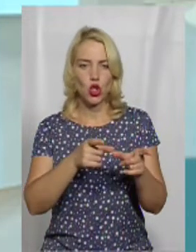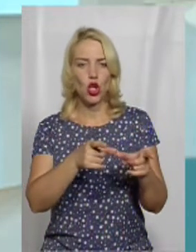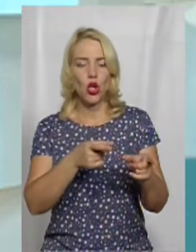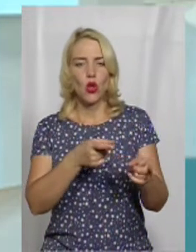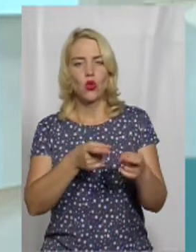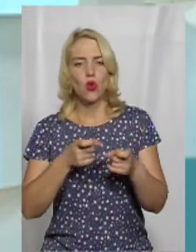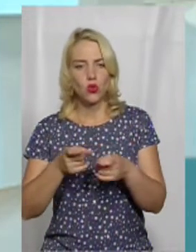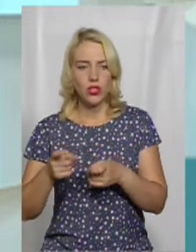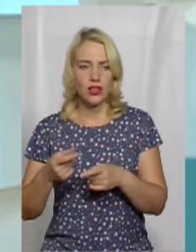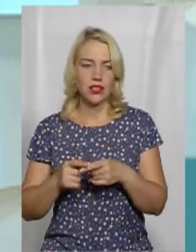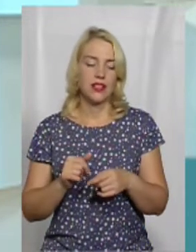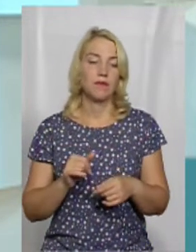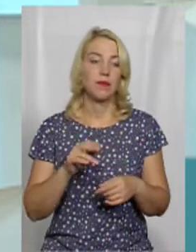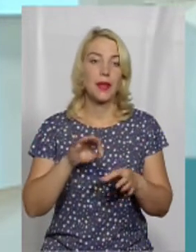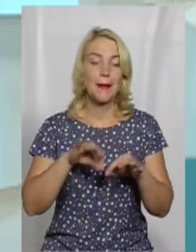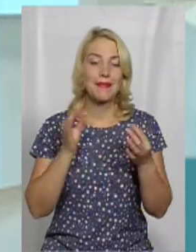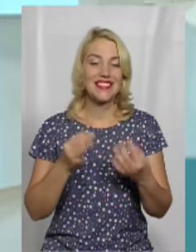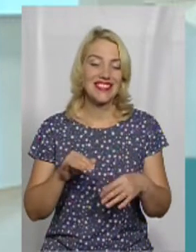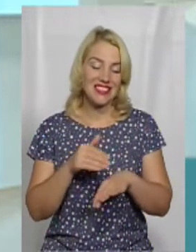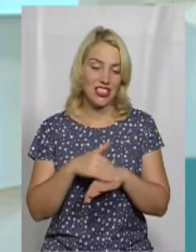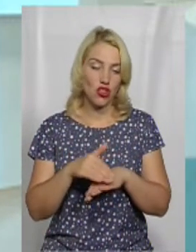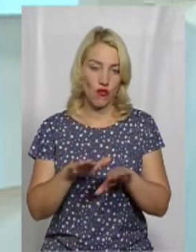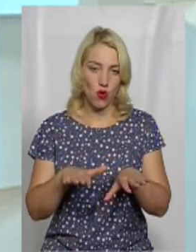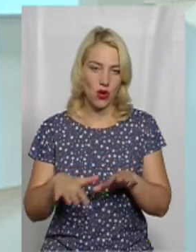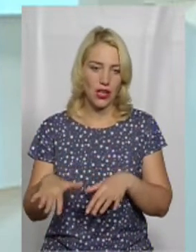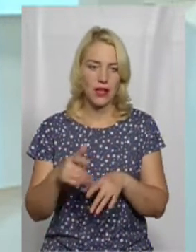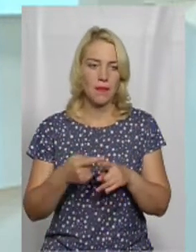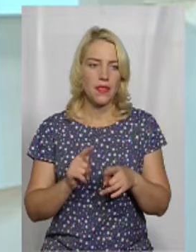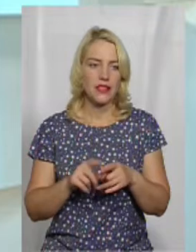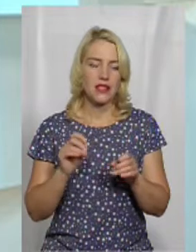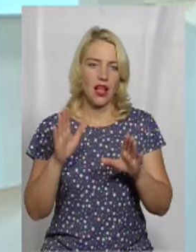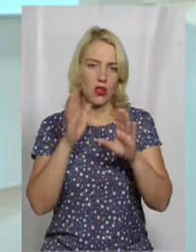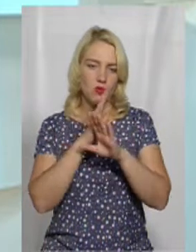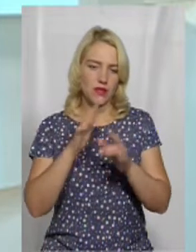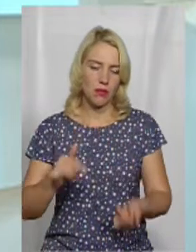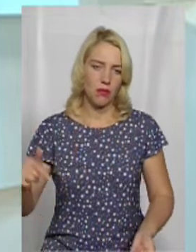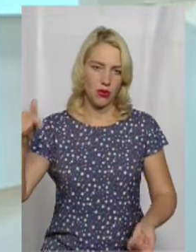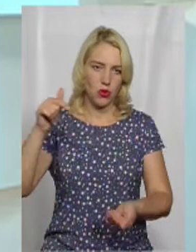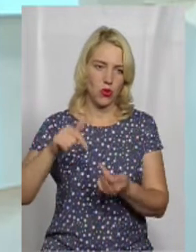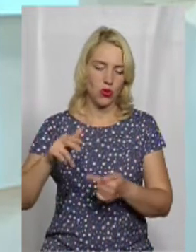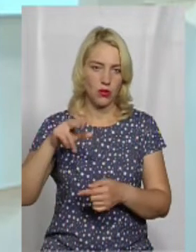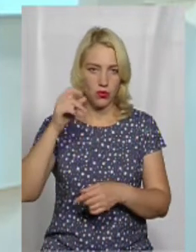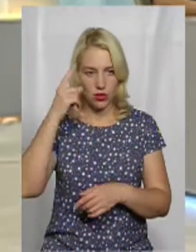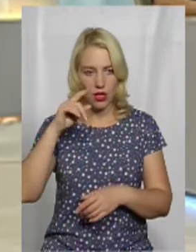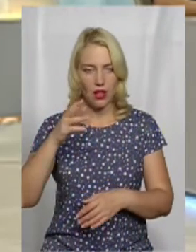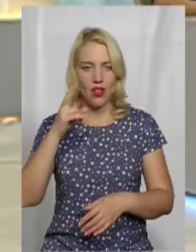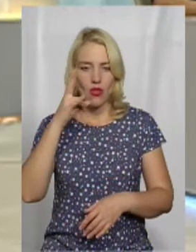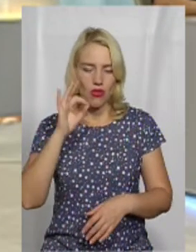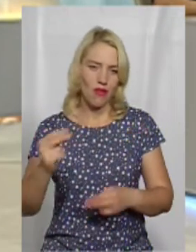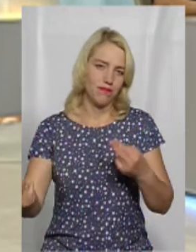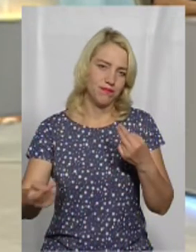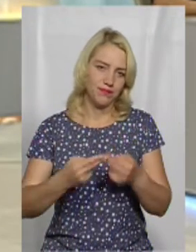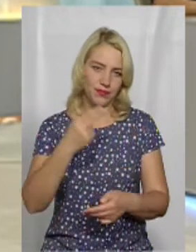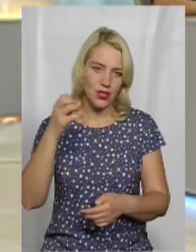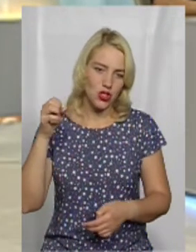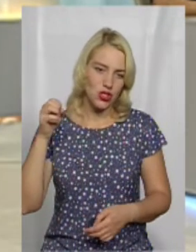дещо було непродумано. Мистецький дворик обрали, тому що місце якесь атмосферне і підходило, насправді, от по задумці. Але якби не сонце, так? Але якби